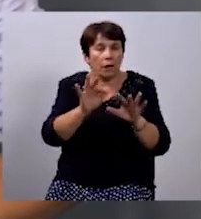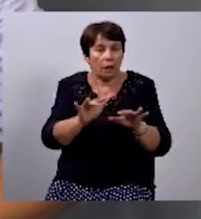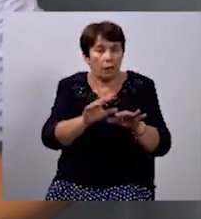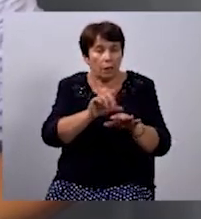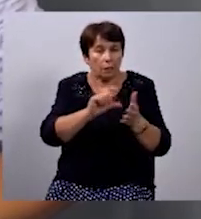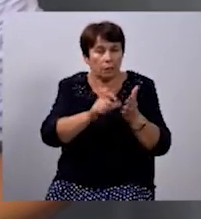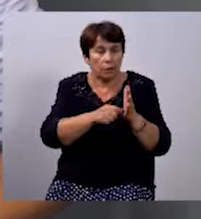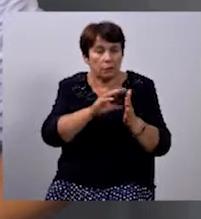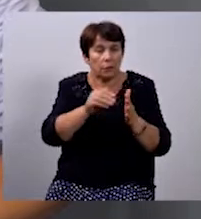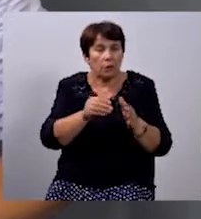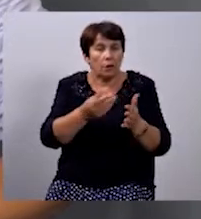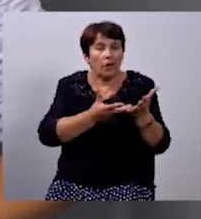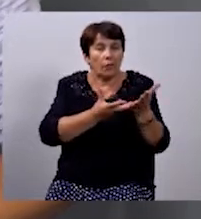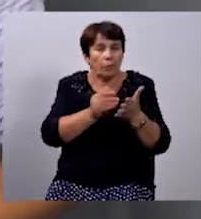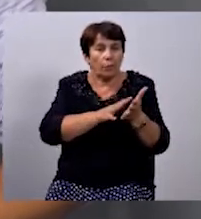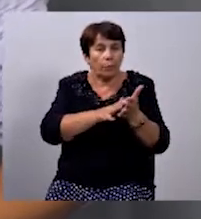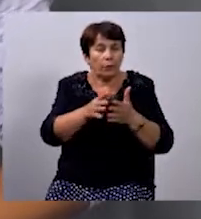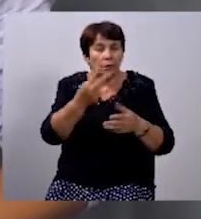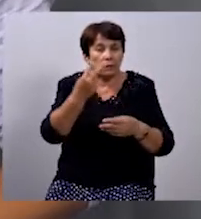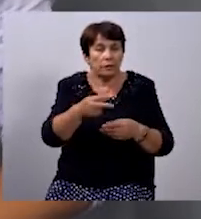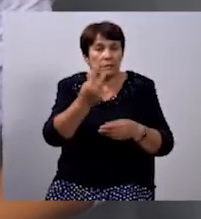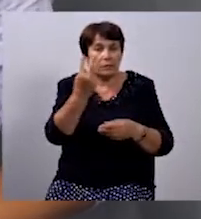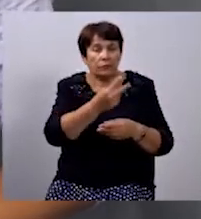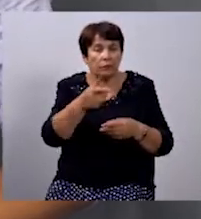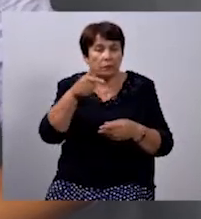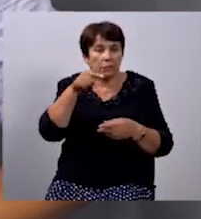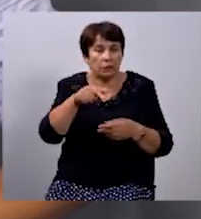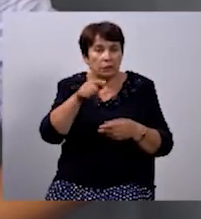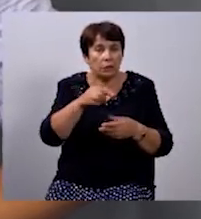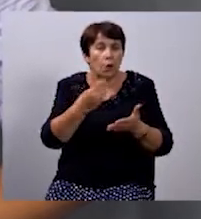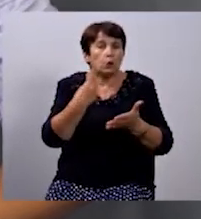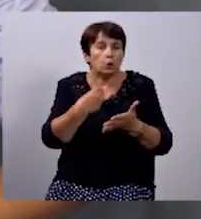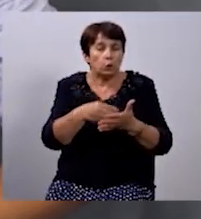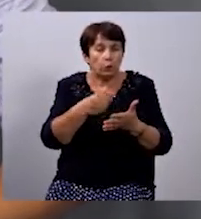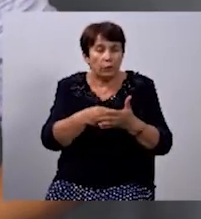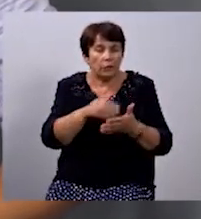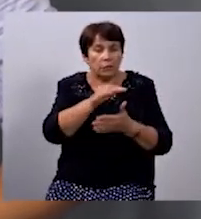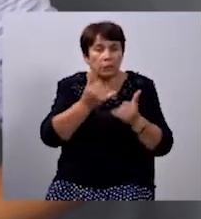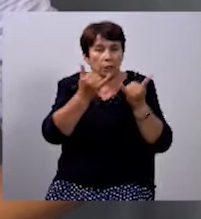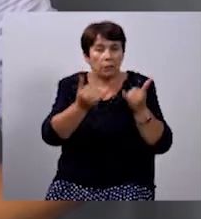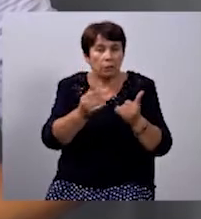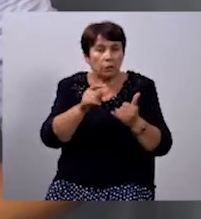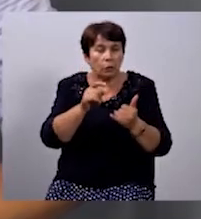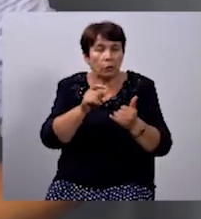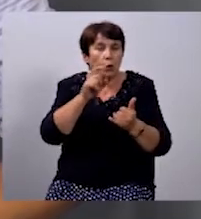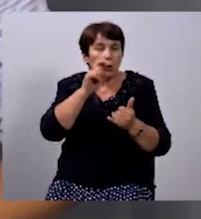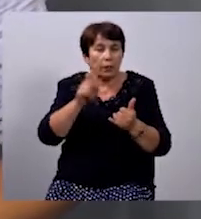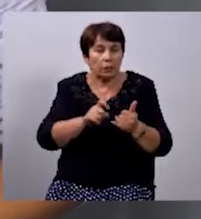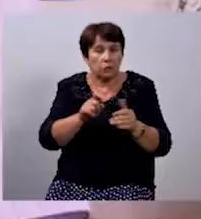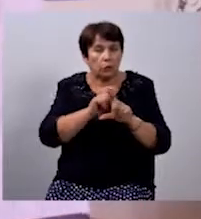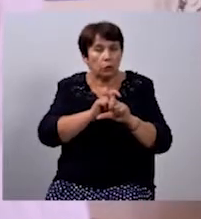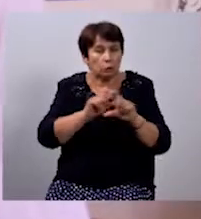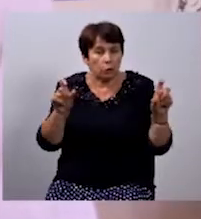дедактичні матеріали витратили ще 22 тисячі гривень із субвенції для нової української школи.